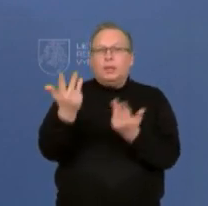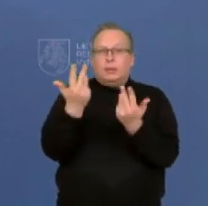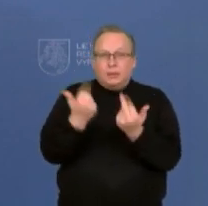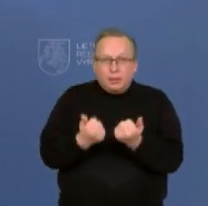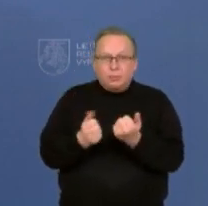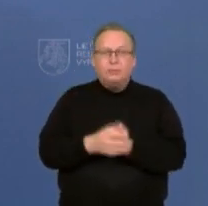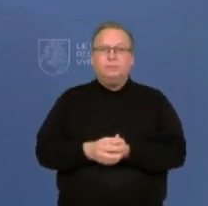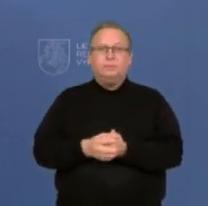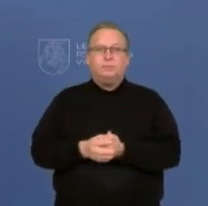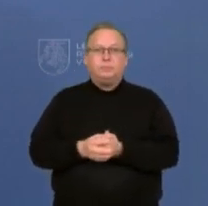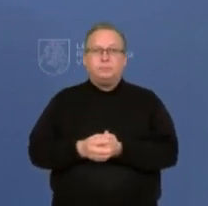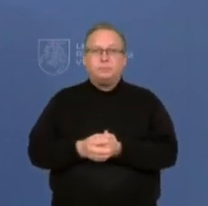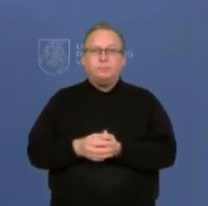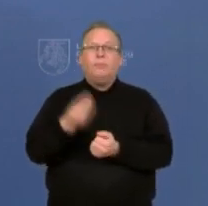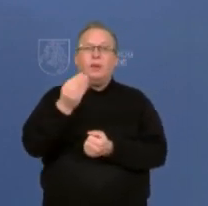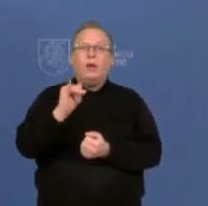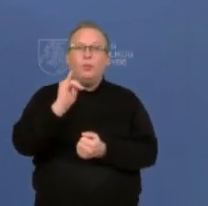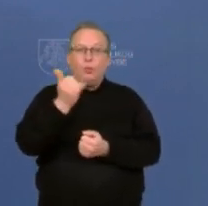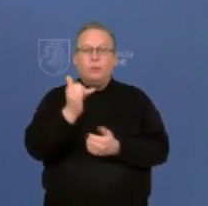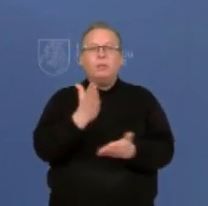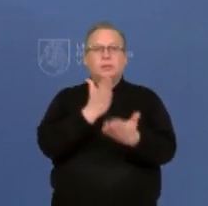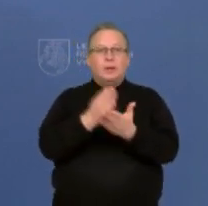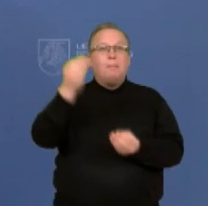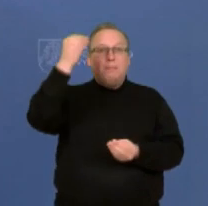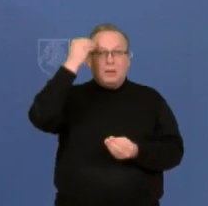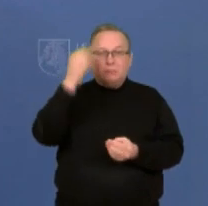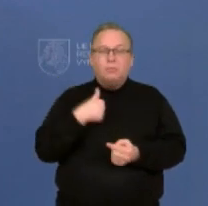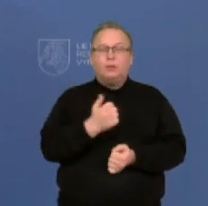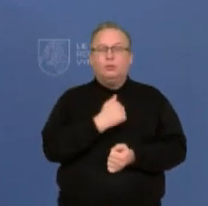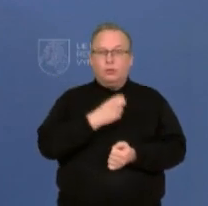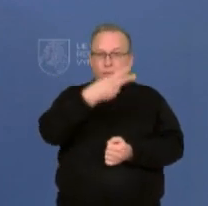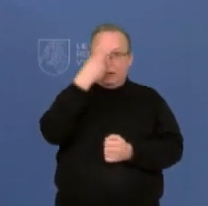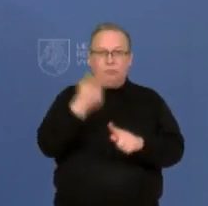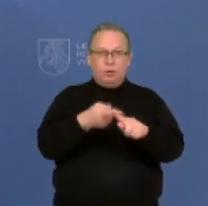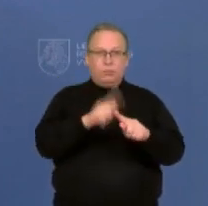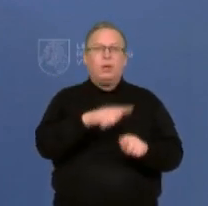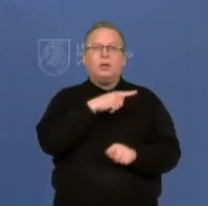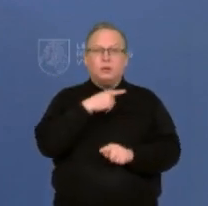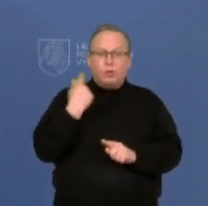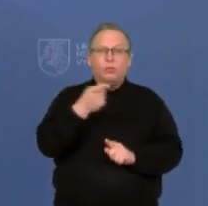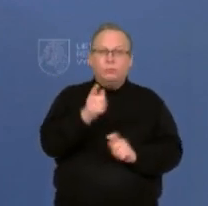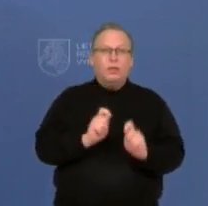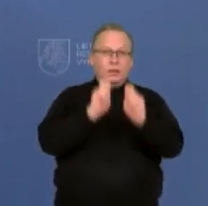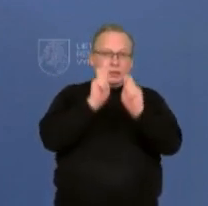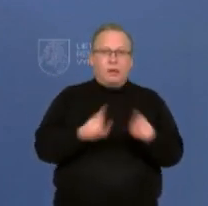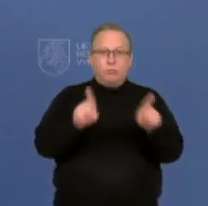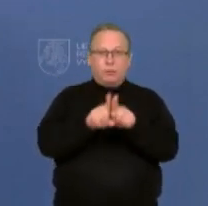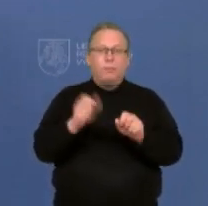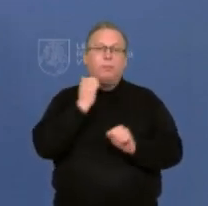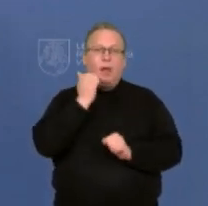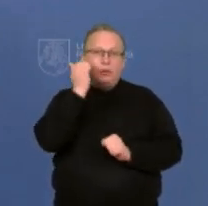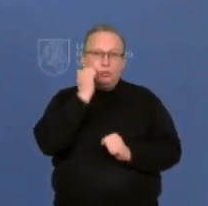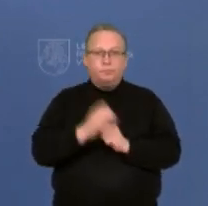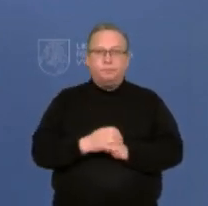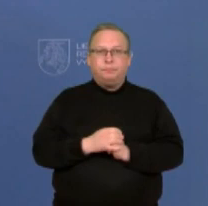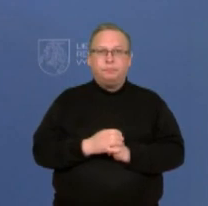sveiko, proto ir kainos ir kokybės santykio prasme, mes turim Lietuvoje tikrai labai puikiai testavimo sistemą. Ačiū ministrė, ir